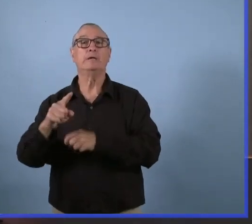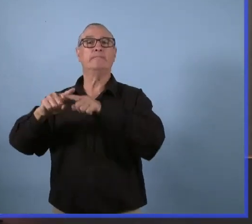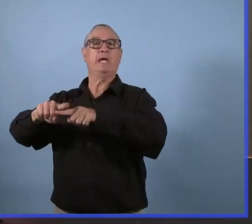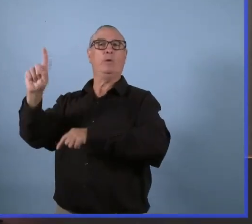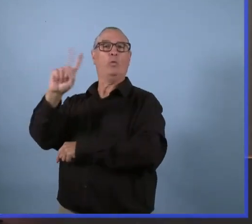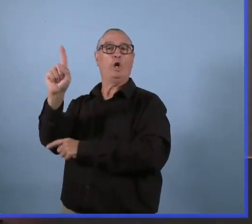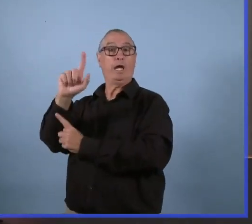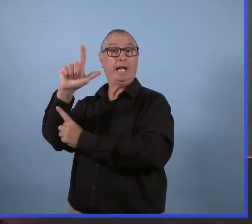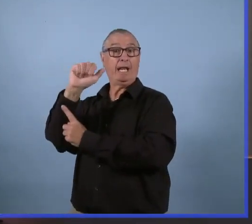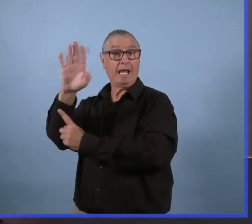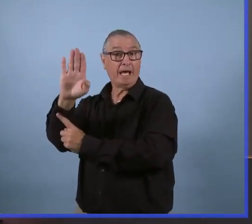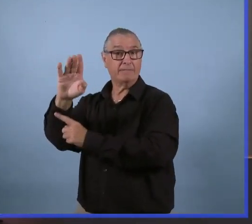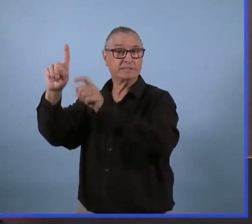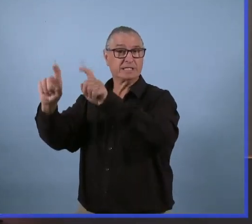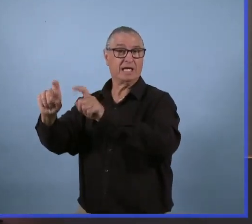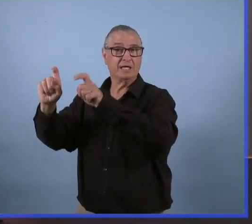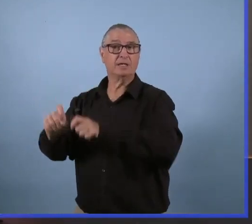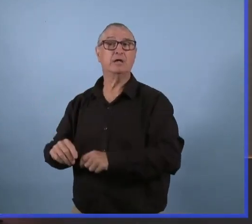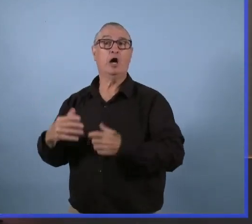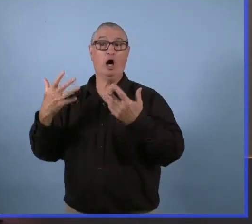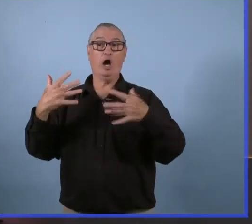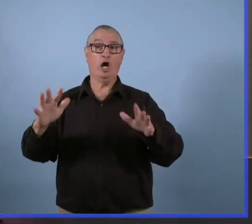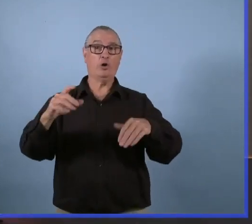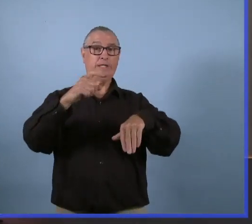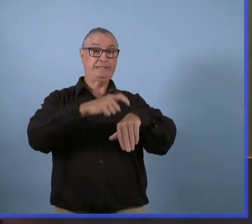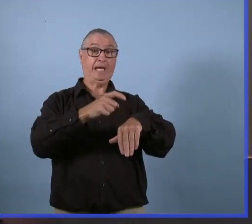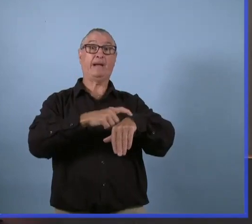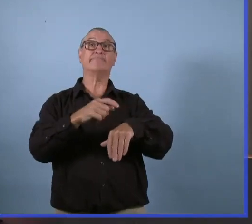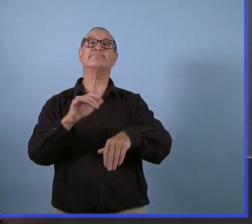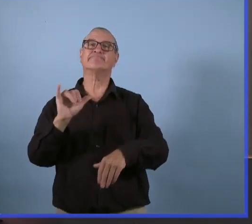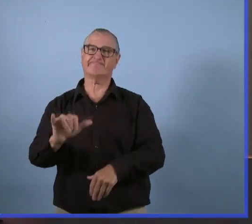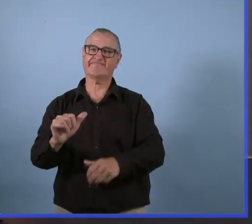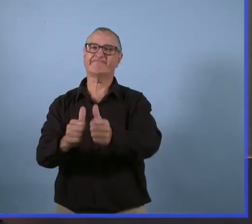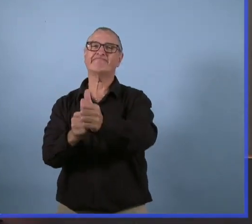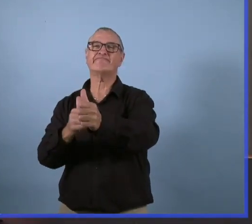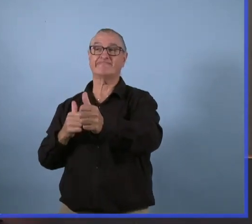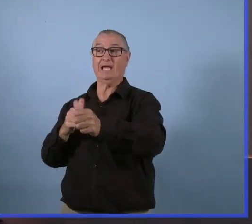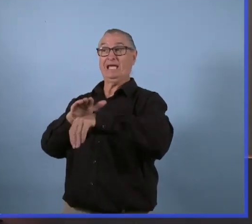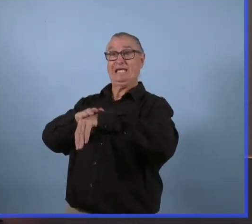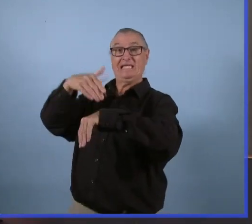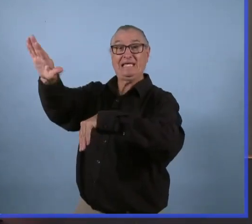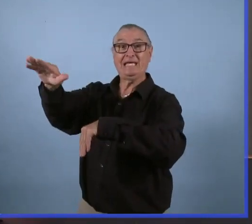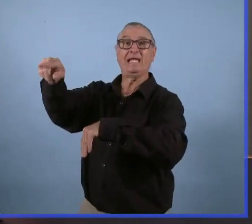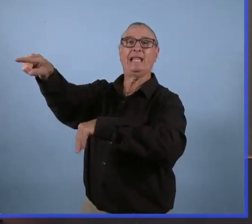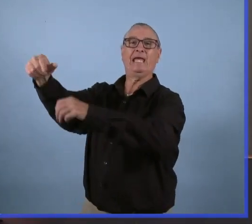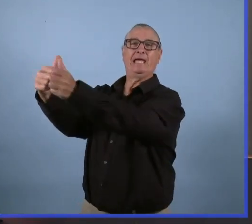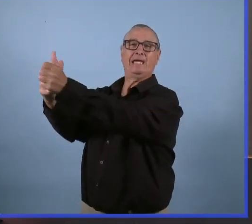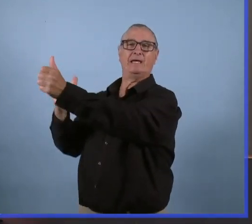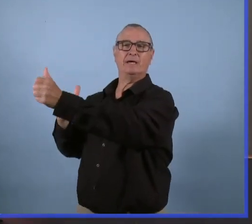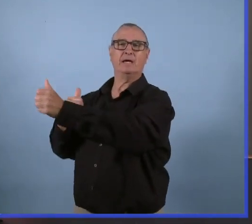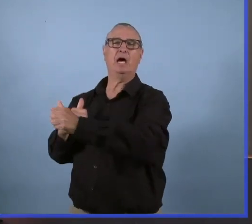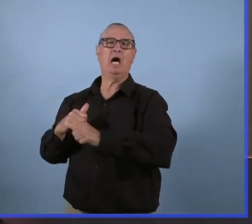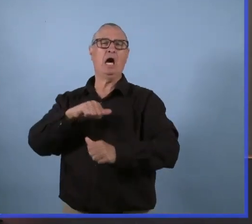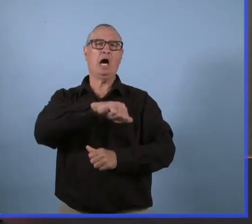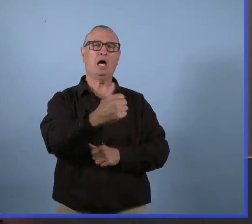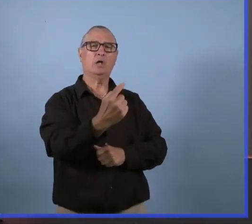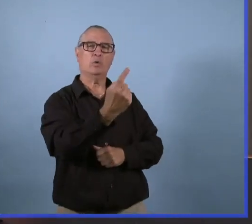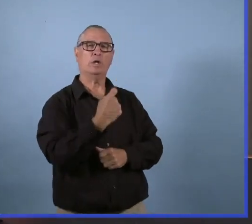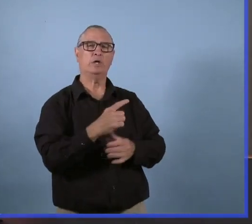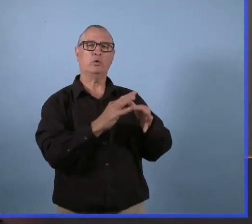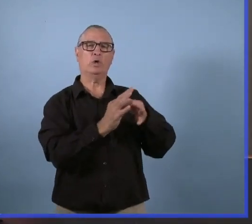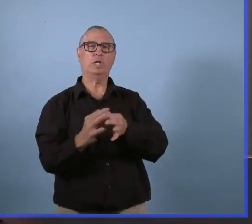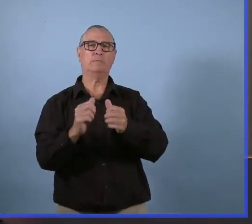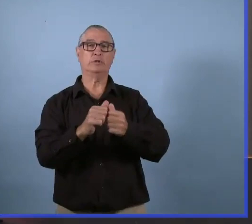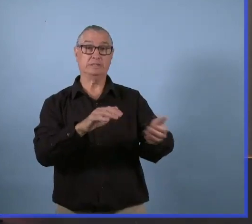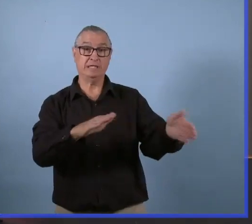et a été étudié la première fois. Donc, il y a une certaine période de temps qui doit s'écouler. La deuxième question,